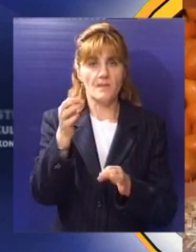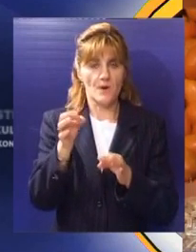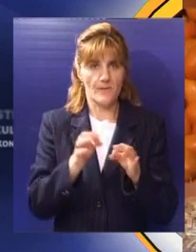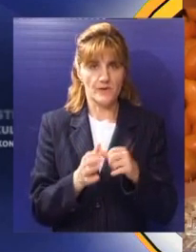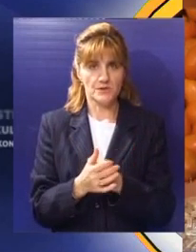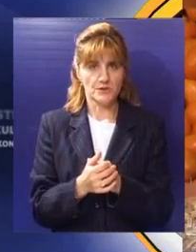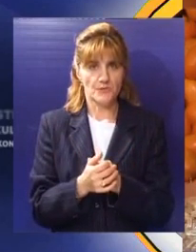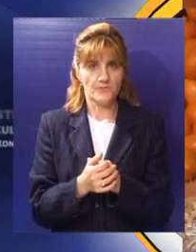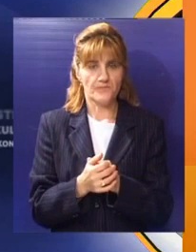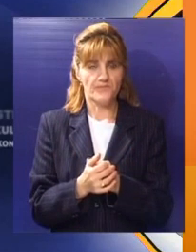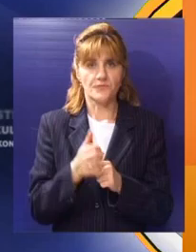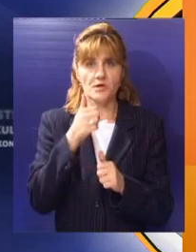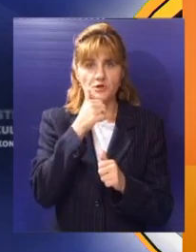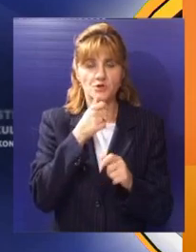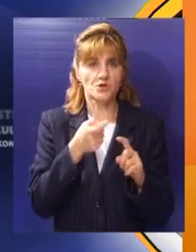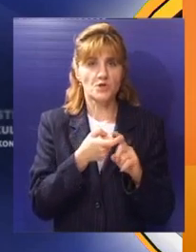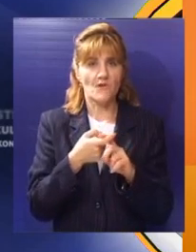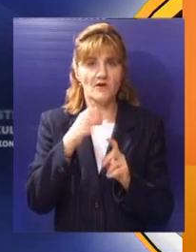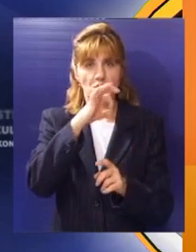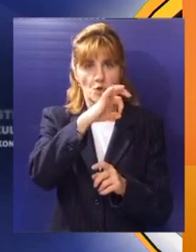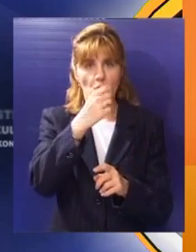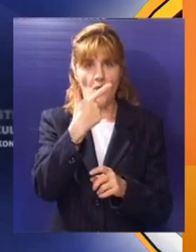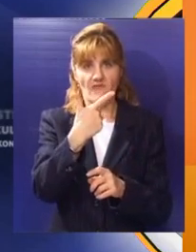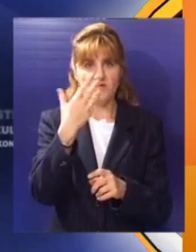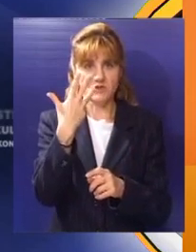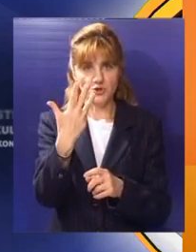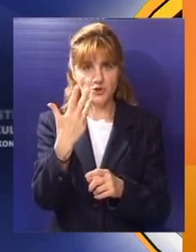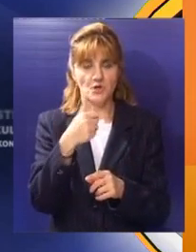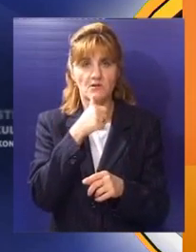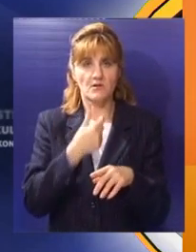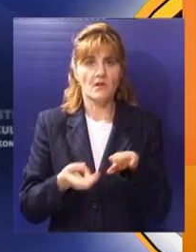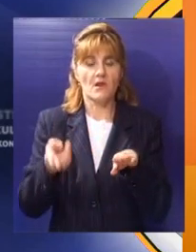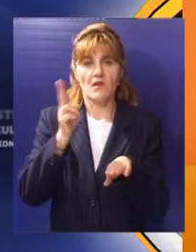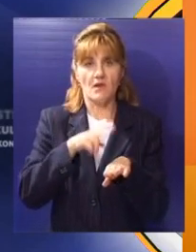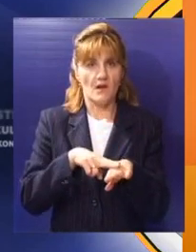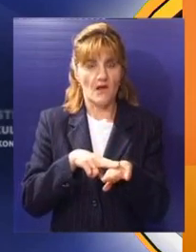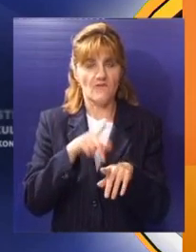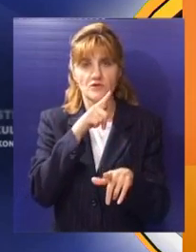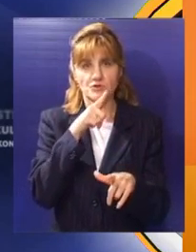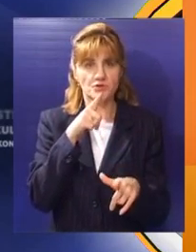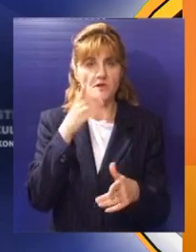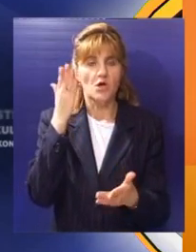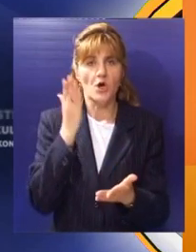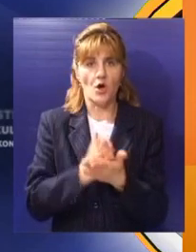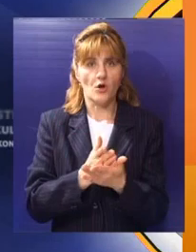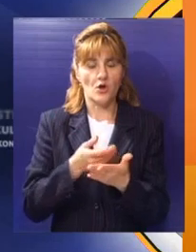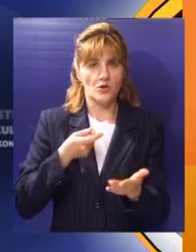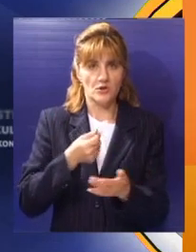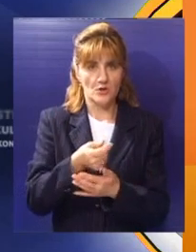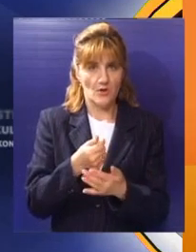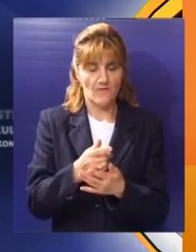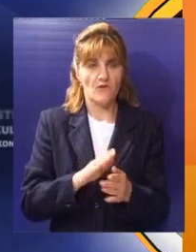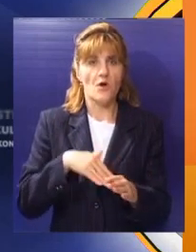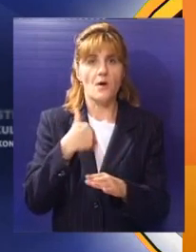2,5%. Što se tiče supermarketa 024, najveće učešće u prometu jeste gotovine,